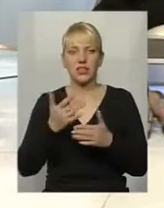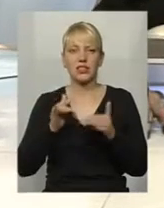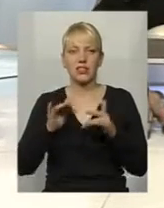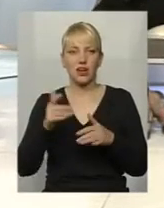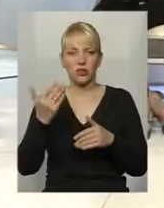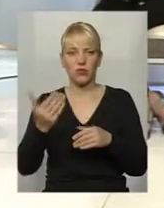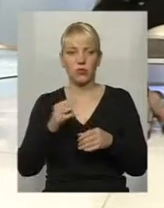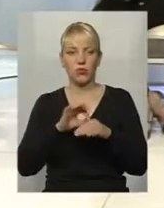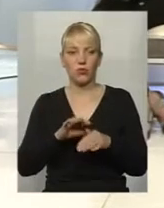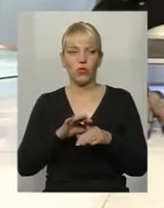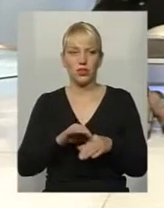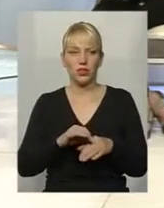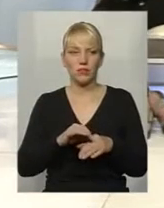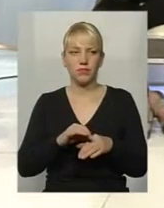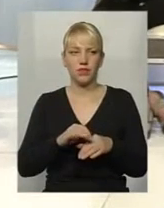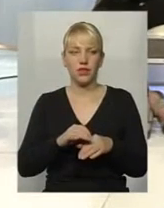він проводить?